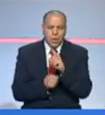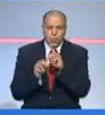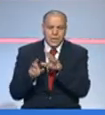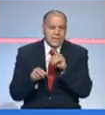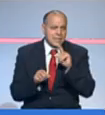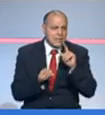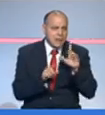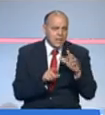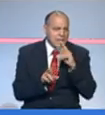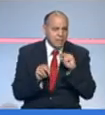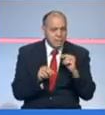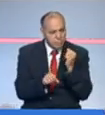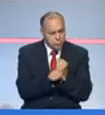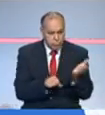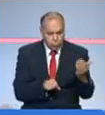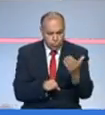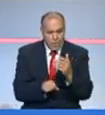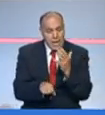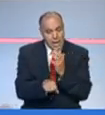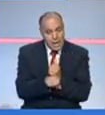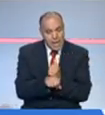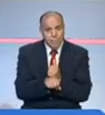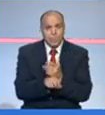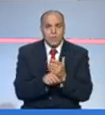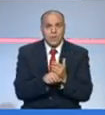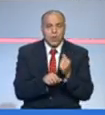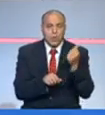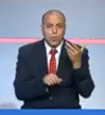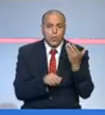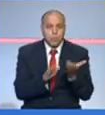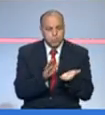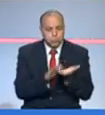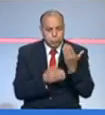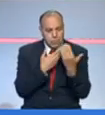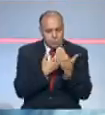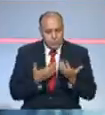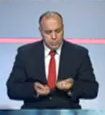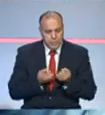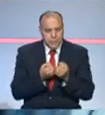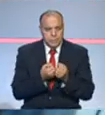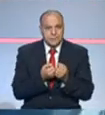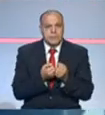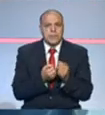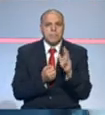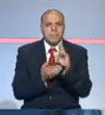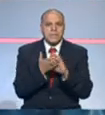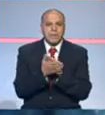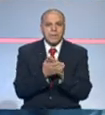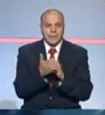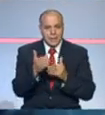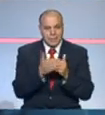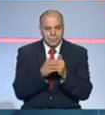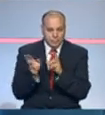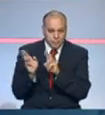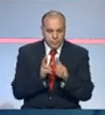باش كيف كيف يلقحوا لأنه اللقاح يطلع في المناعة الجامعية نعم دكتور عظلا على المقاطعة مع اقتراب